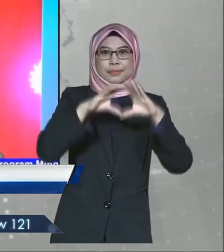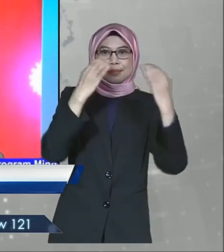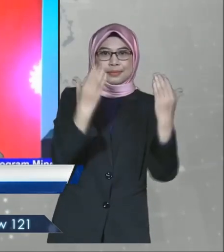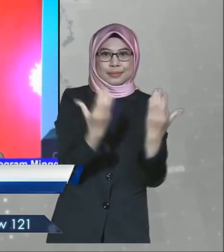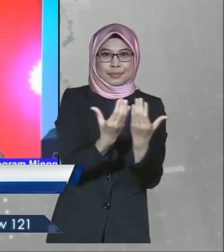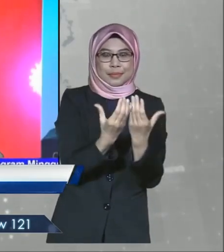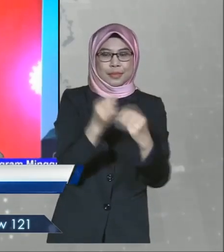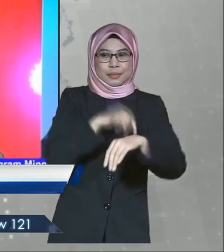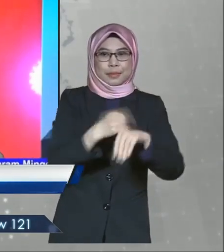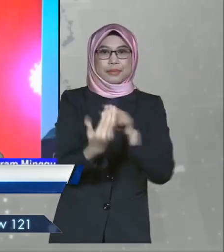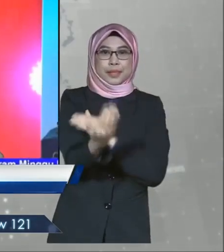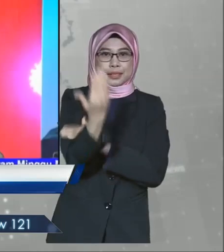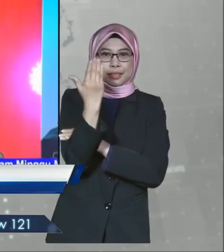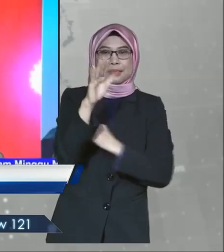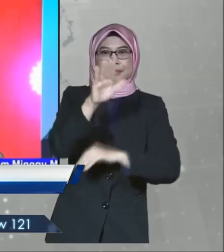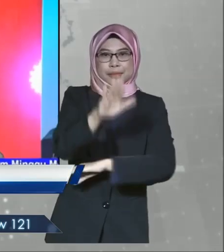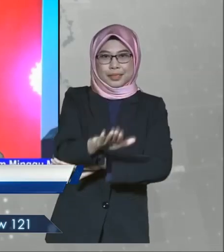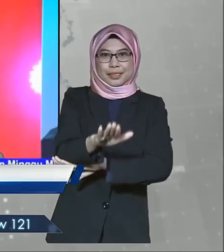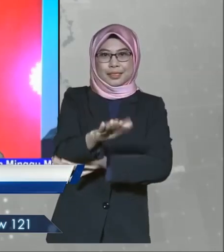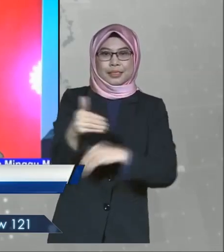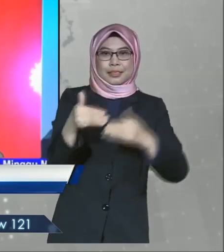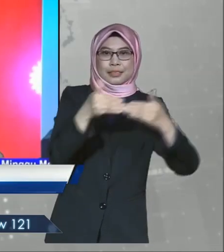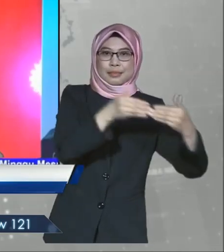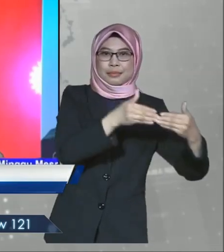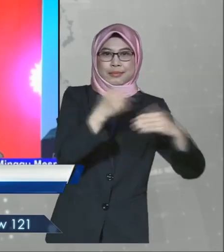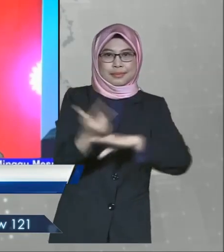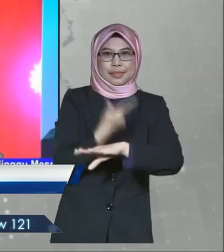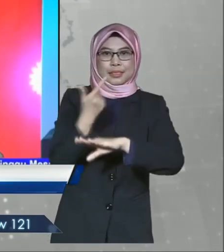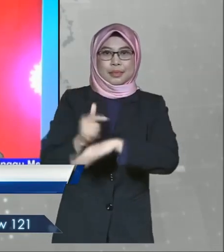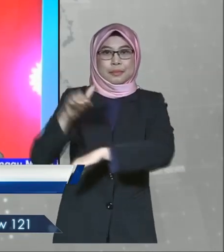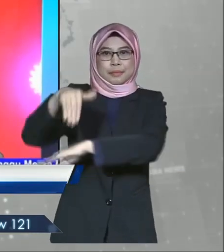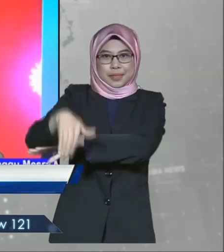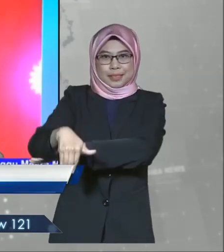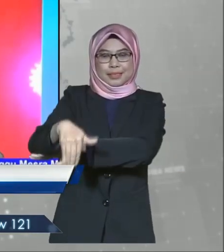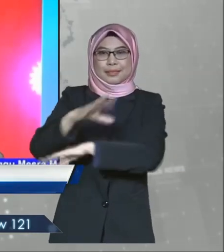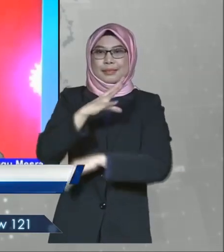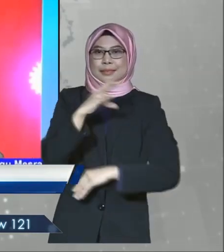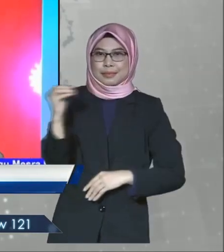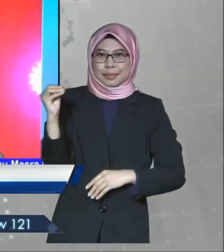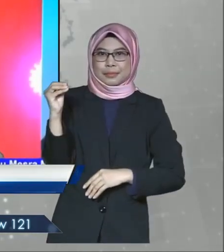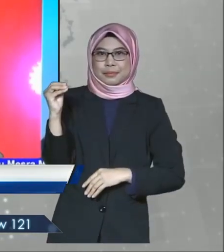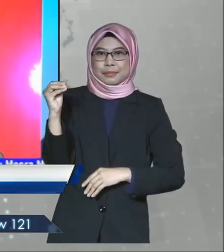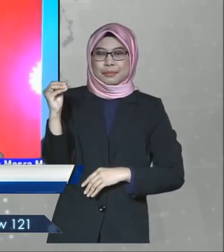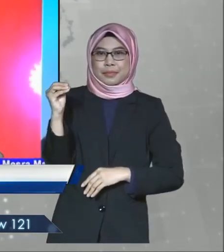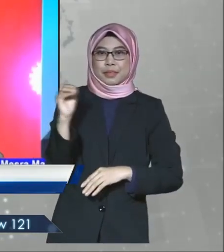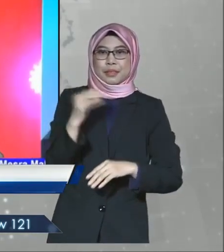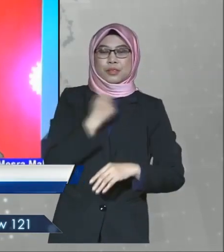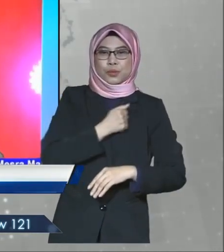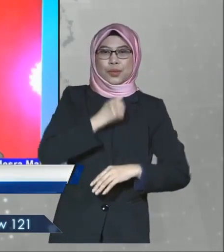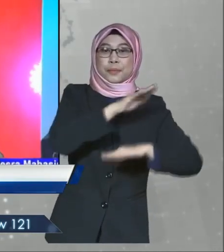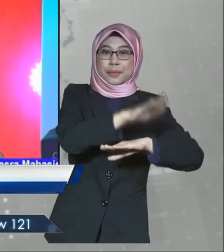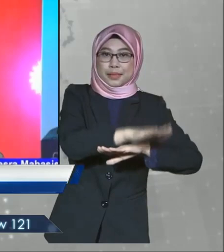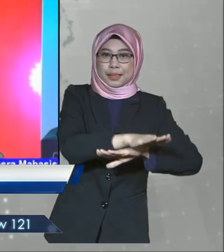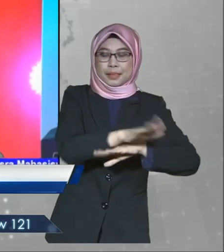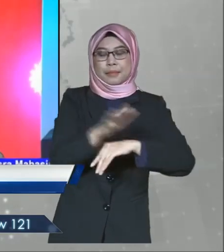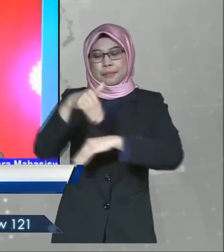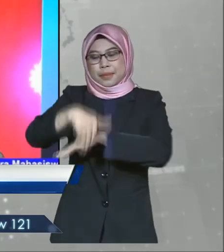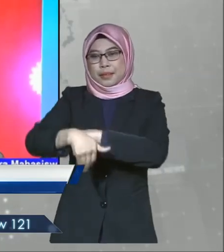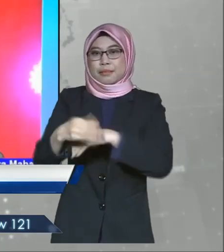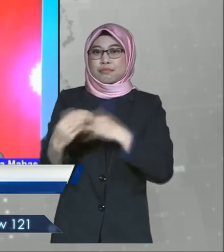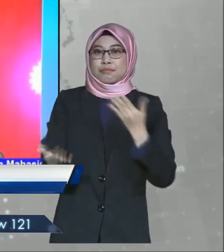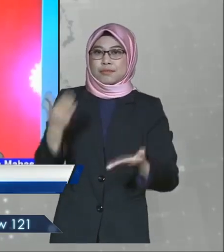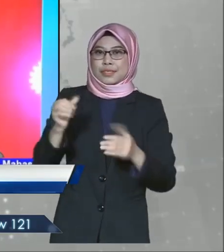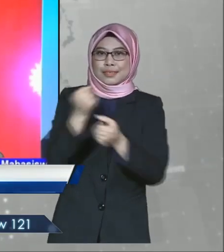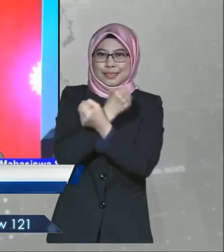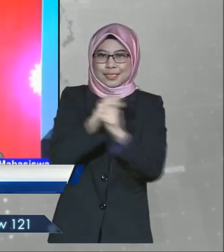di waktu pagi dan petang saya akan continue saya punya latihan pada waktu malam. And then, sorry, waktu petang and then waktu malam pula mungkin saya akan